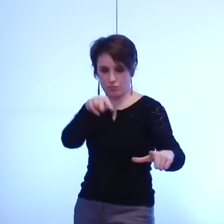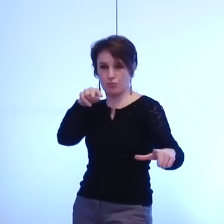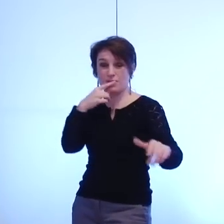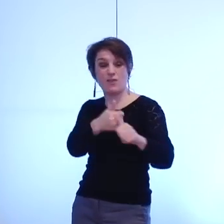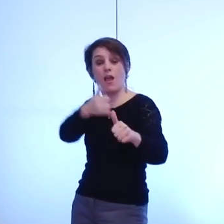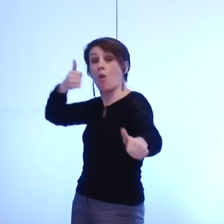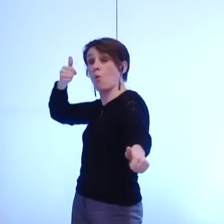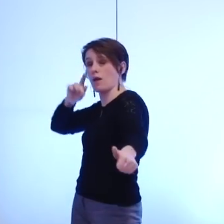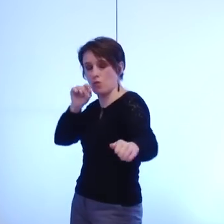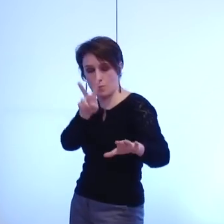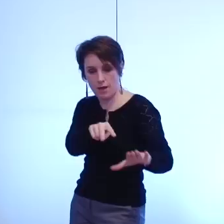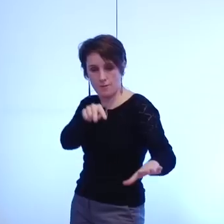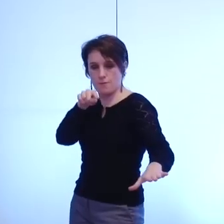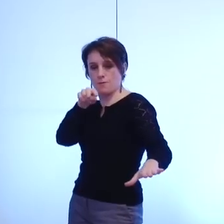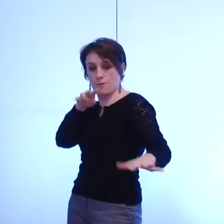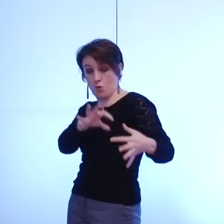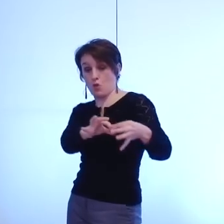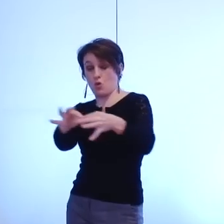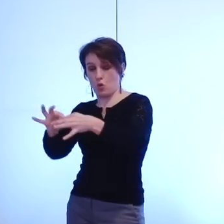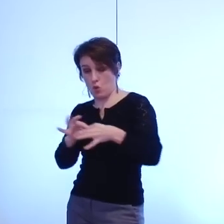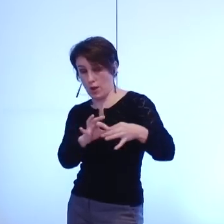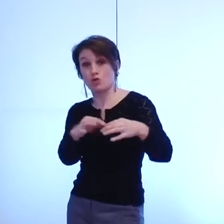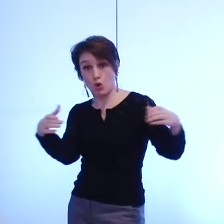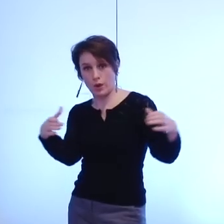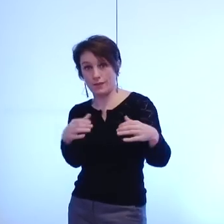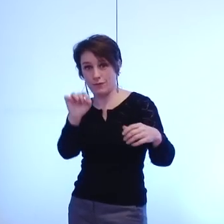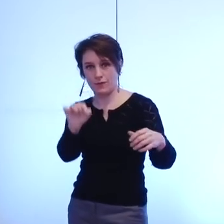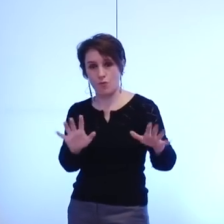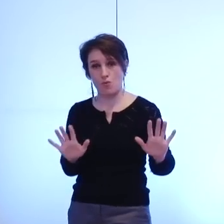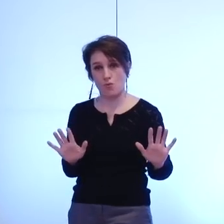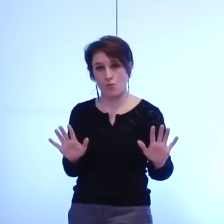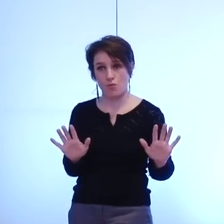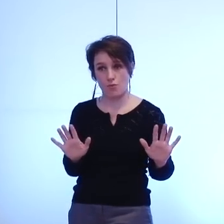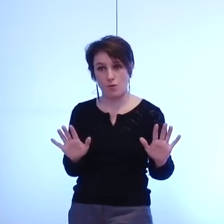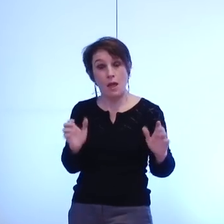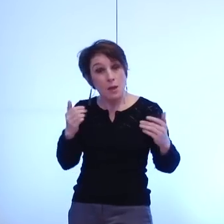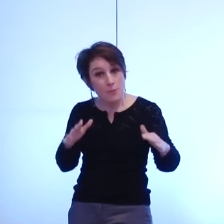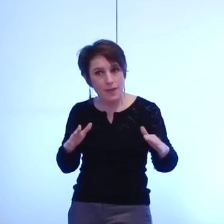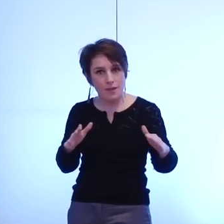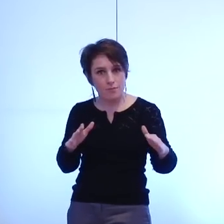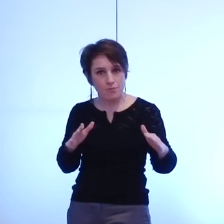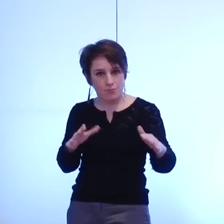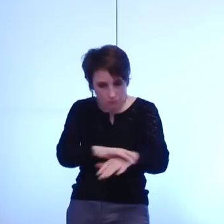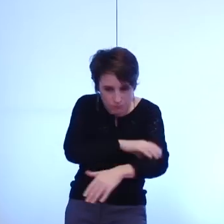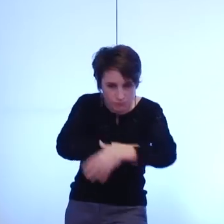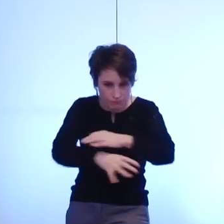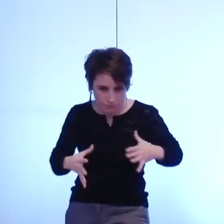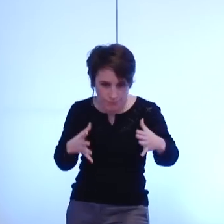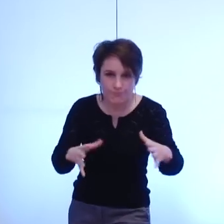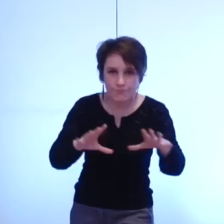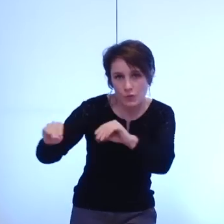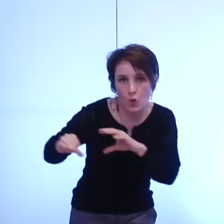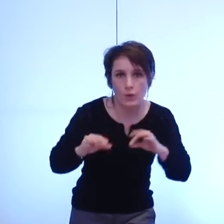l'enjeu c'est d'avoir la cohérence collectivement et d'être pleinement dans la proximité des politiques publiques